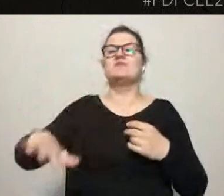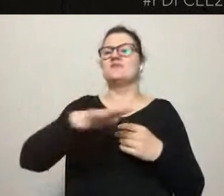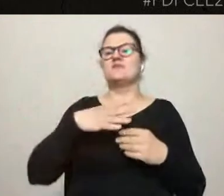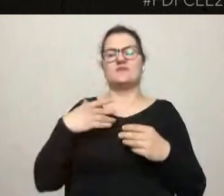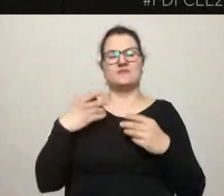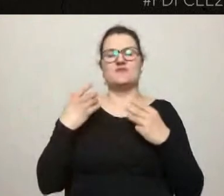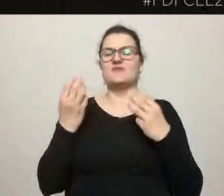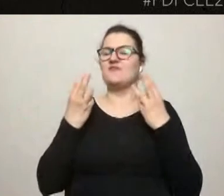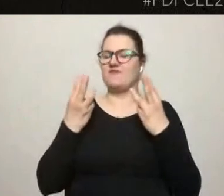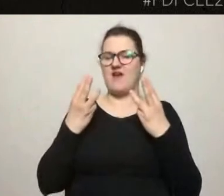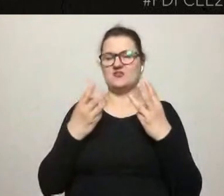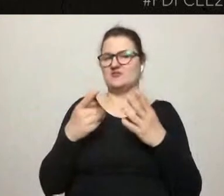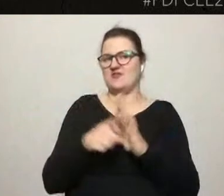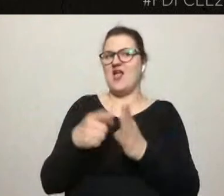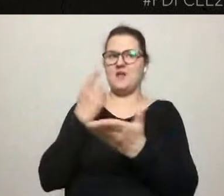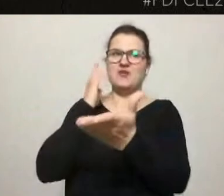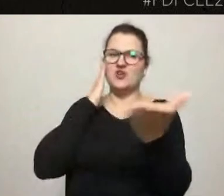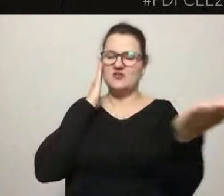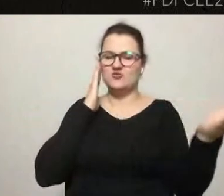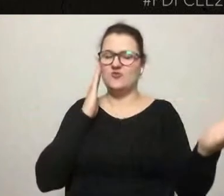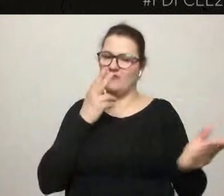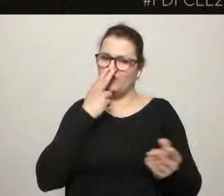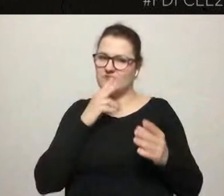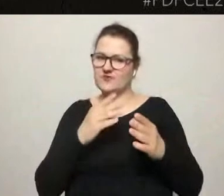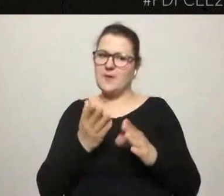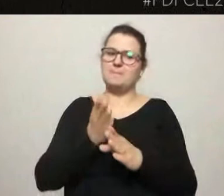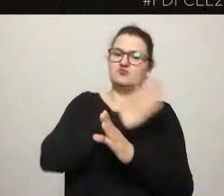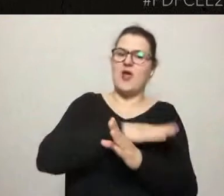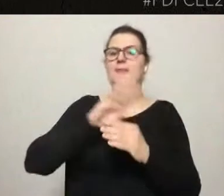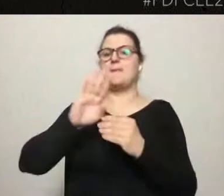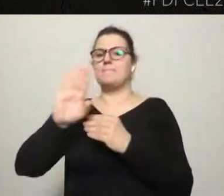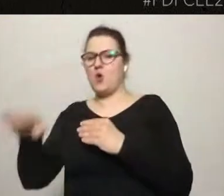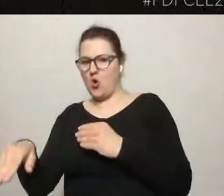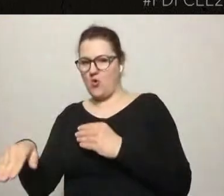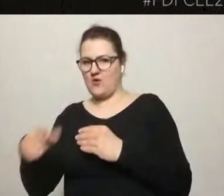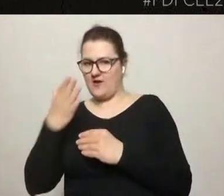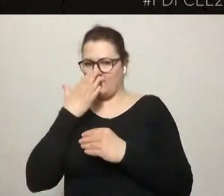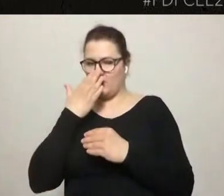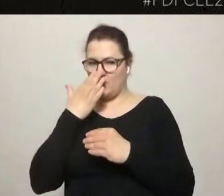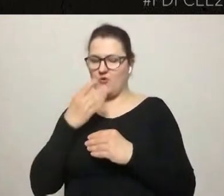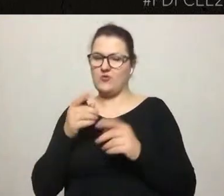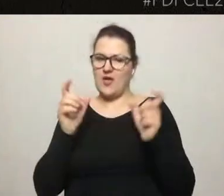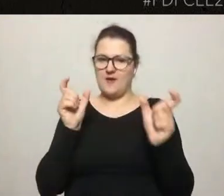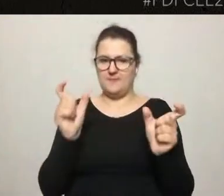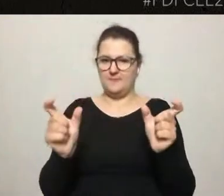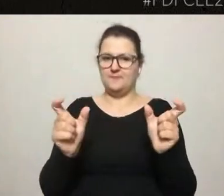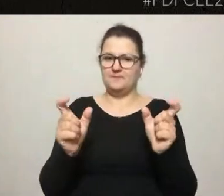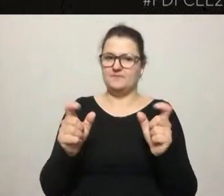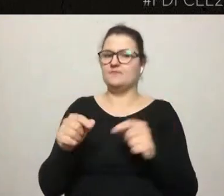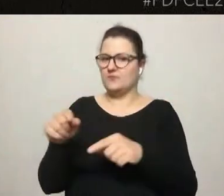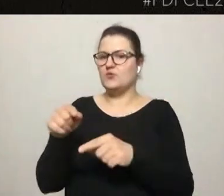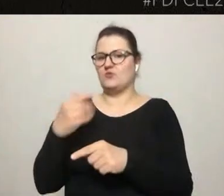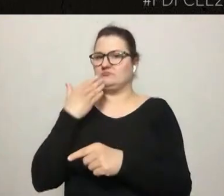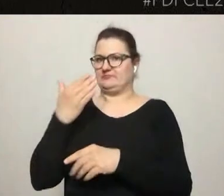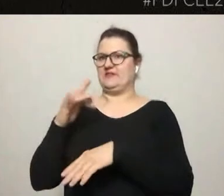Także widzą tutaj państwo stan przed i stan po, który był wynikiem warsztatów projektowych. Ale to, co było